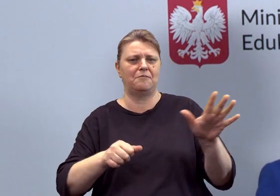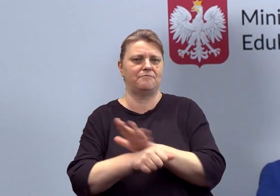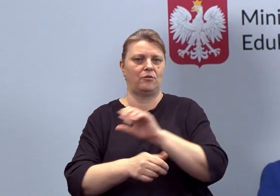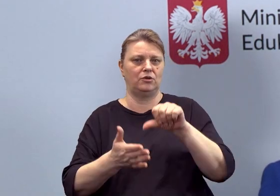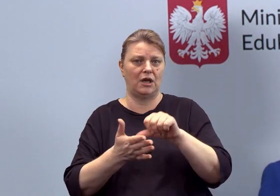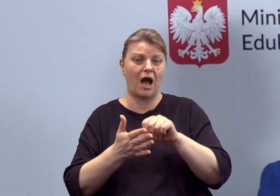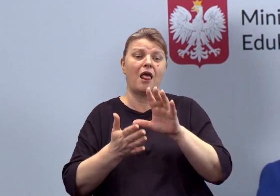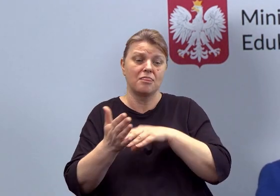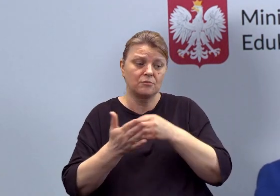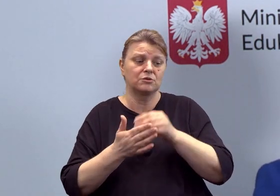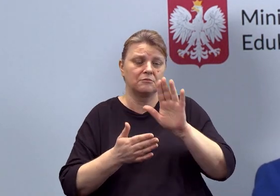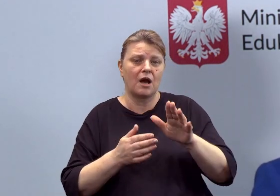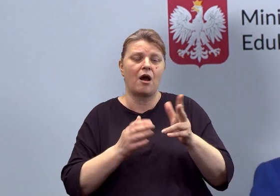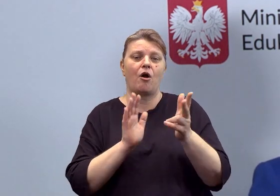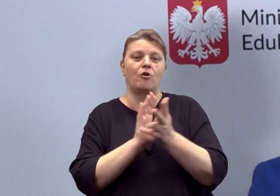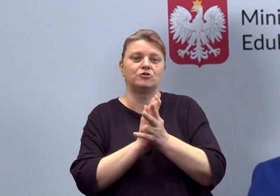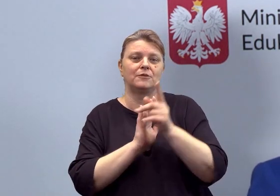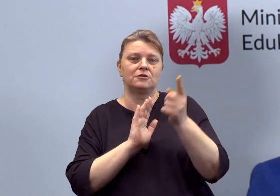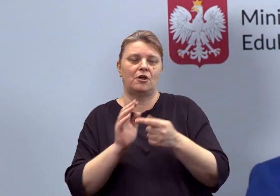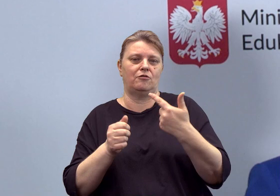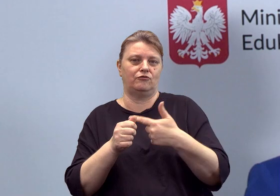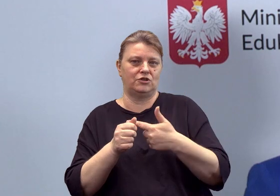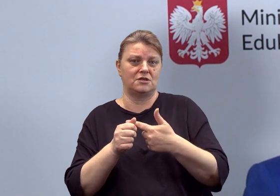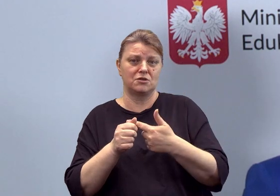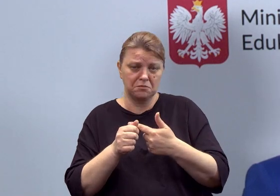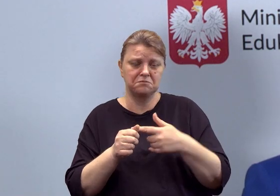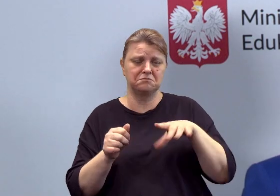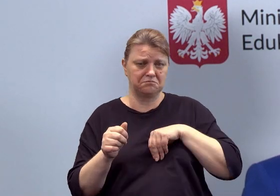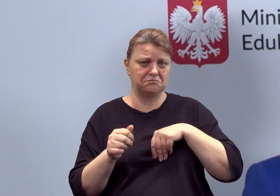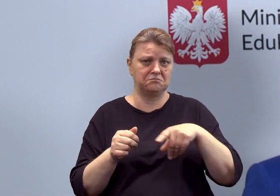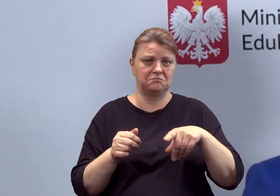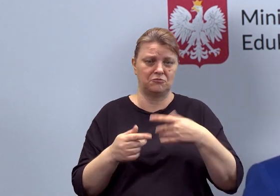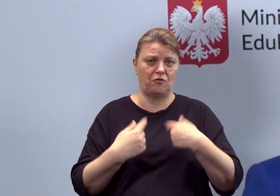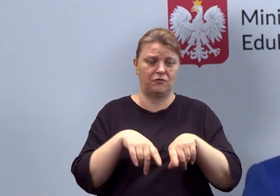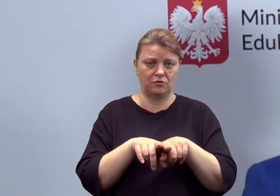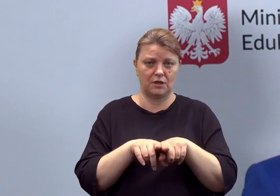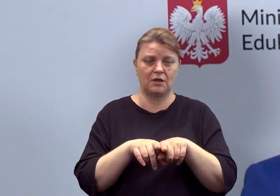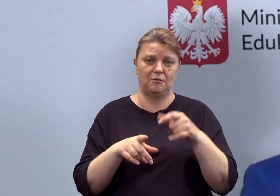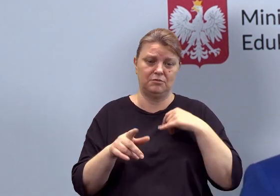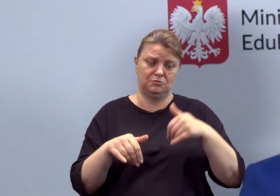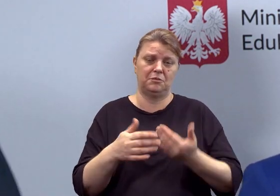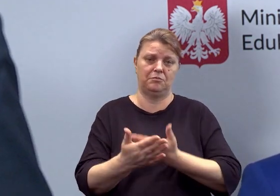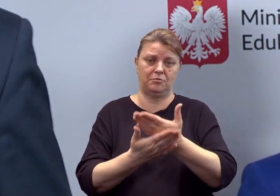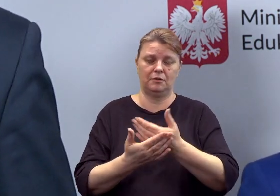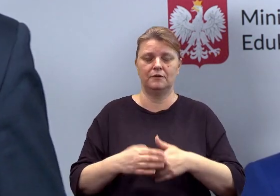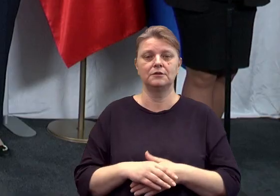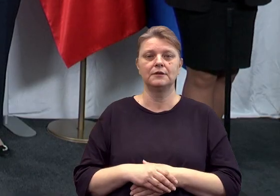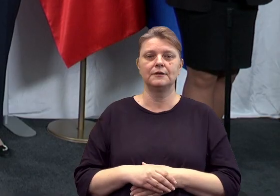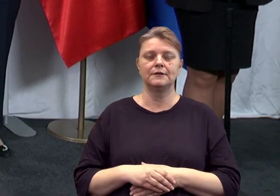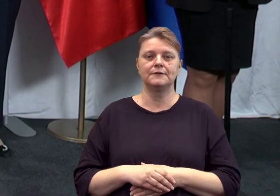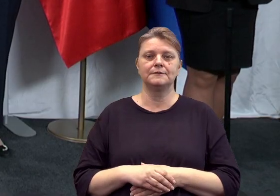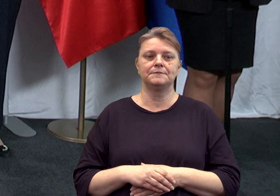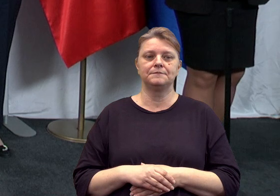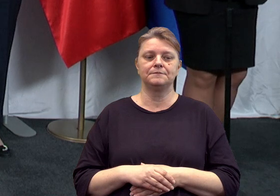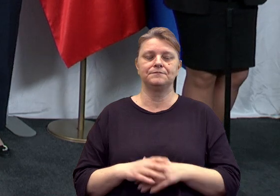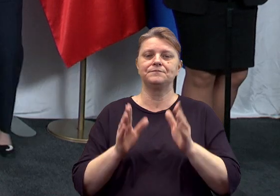przykład 18 dwudziestych. To też jedno z takich form, która jest możliwa do zastosowania i którą będziemy proponowani. Bardzo